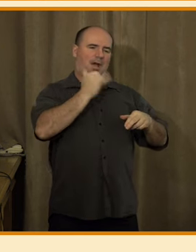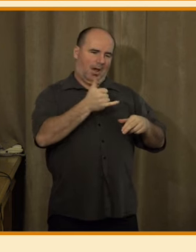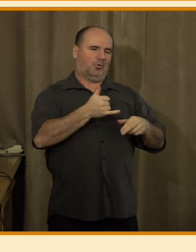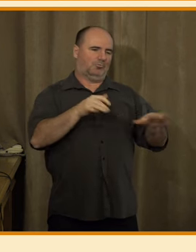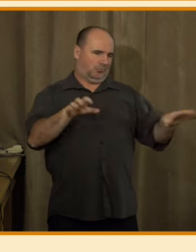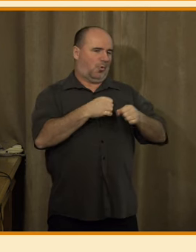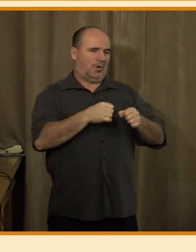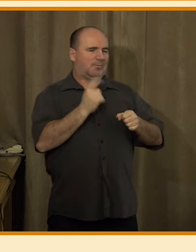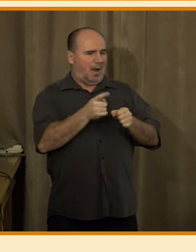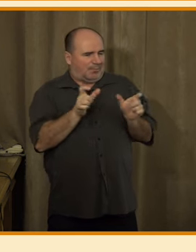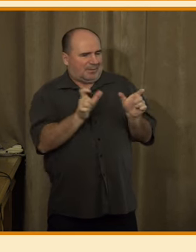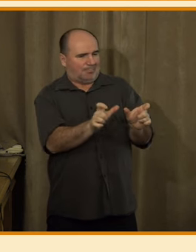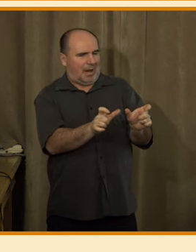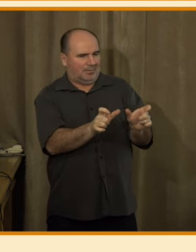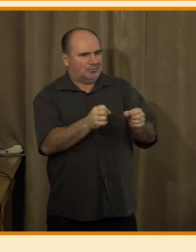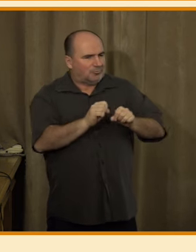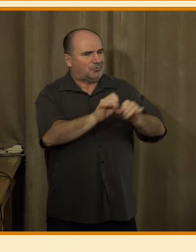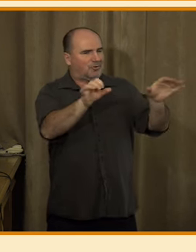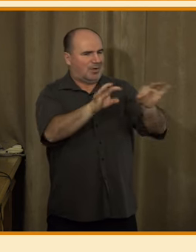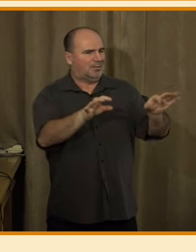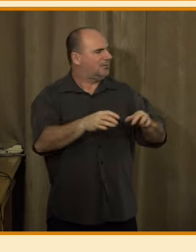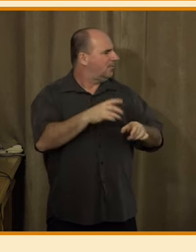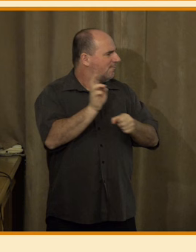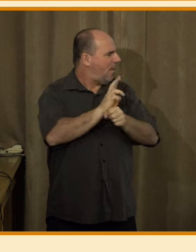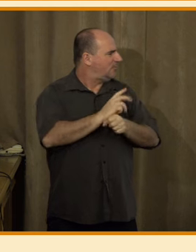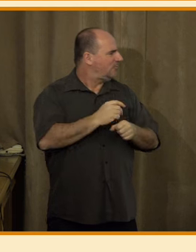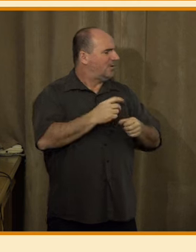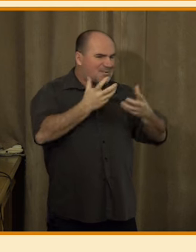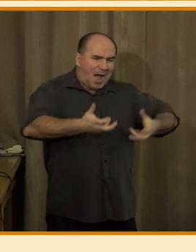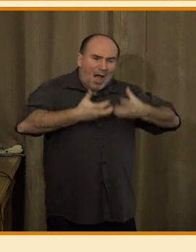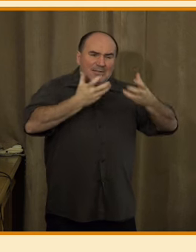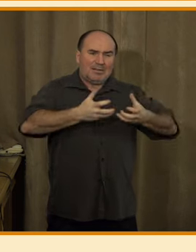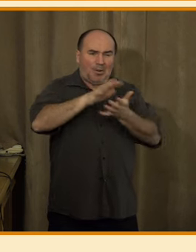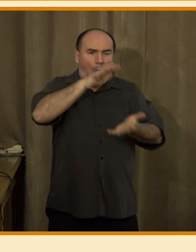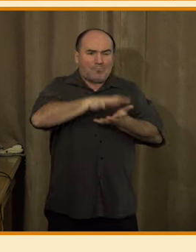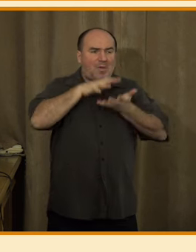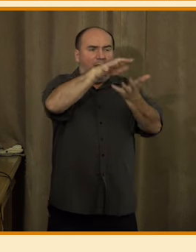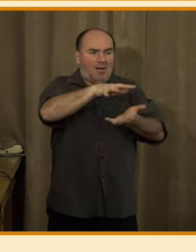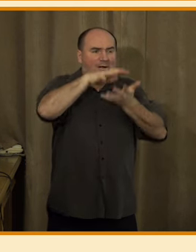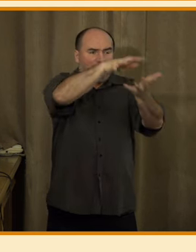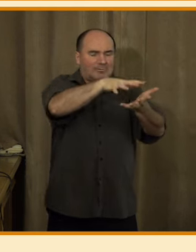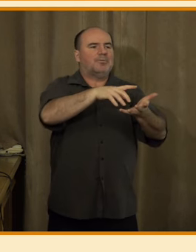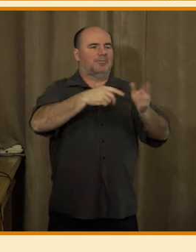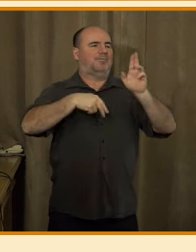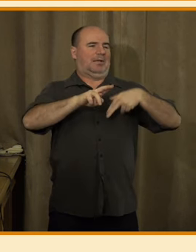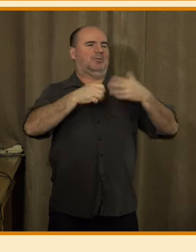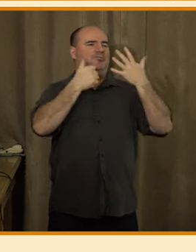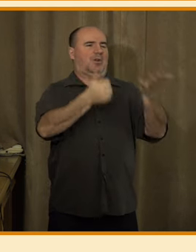obsahu je to téměř 50%, u toho extrémně násilného je to více než 60%.